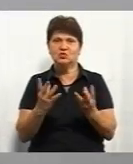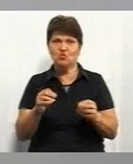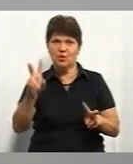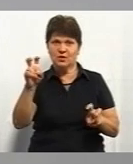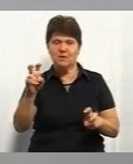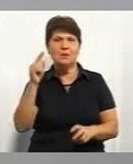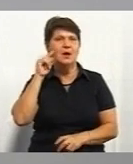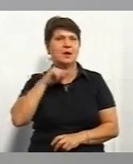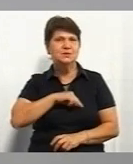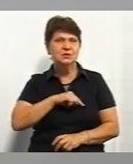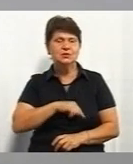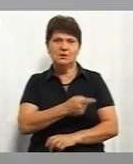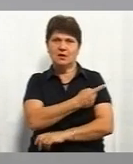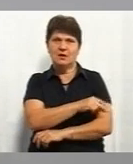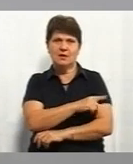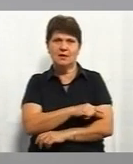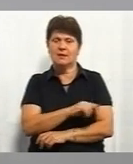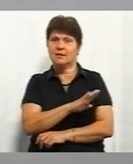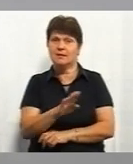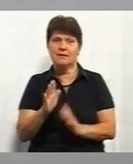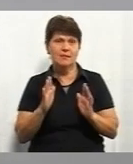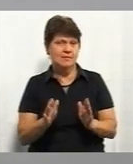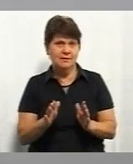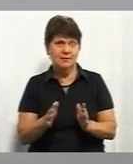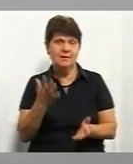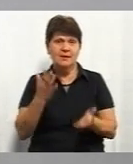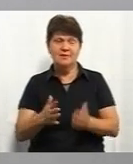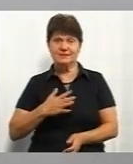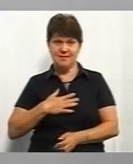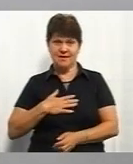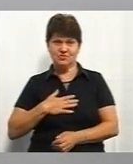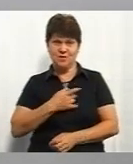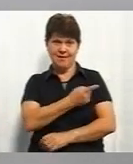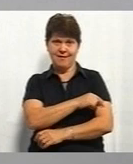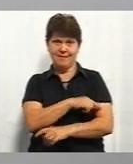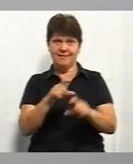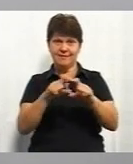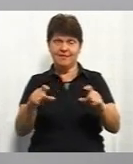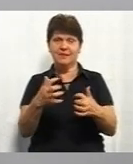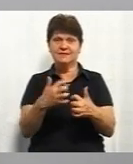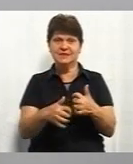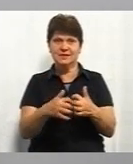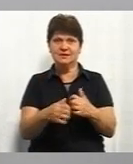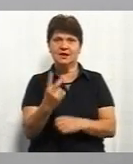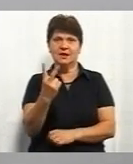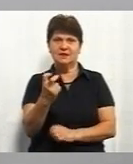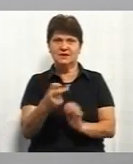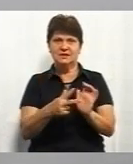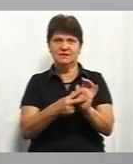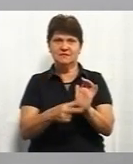тільки у психіатричній, а у будь-якій лікарні. Якщо говорити про нашу лікарню, то в середньому у нас 280